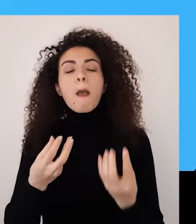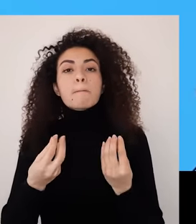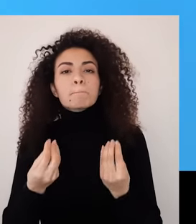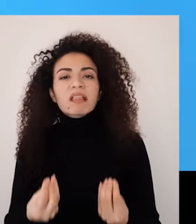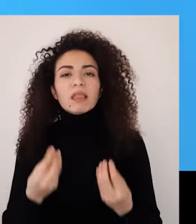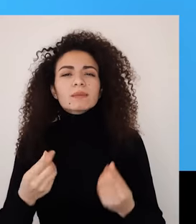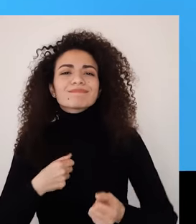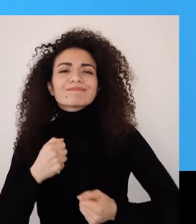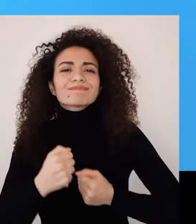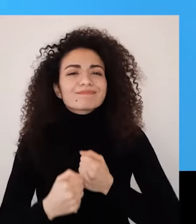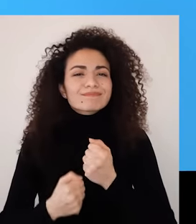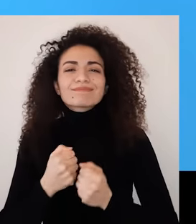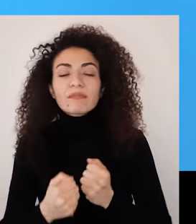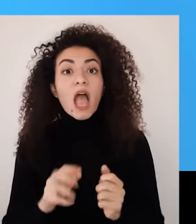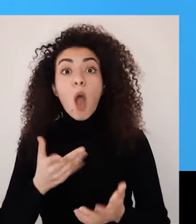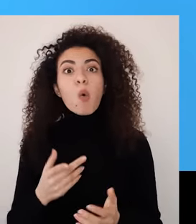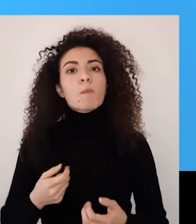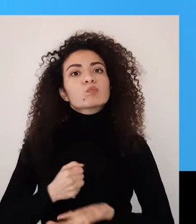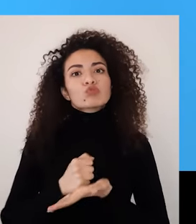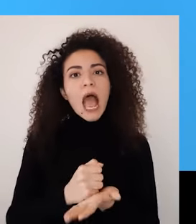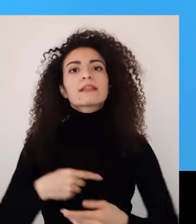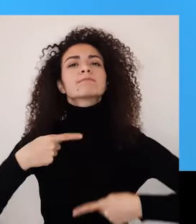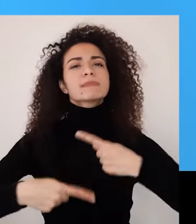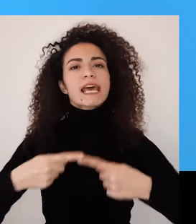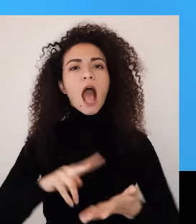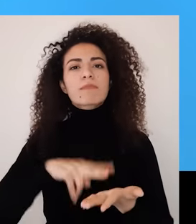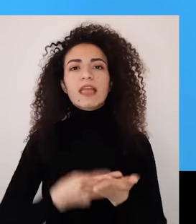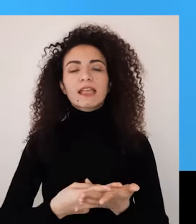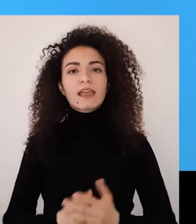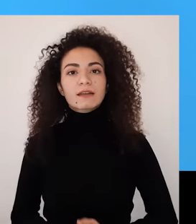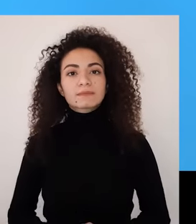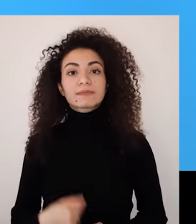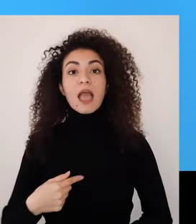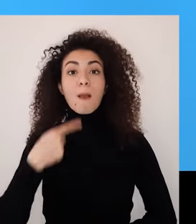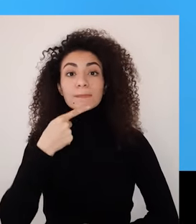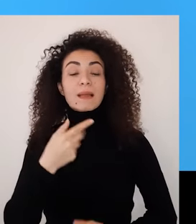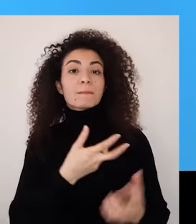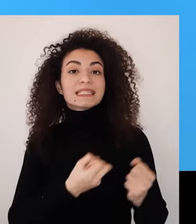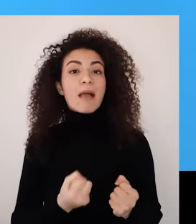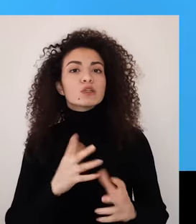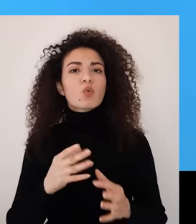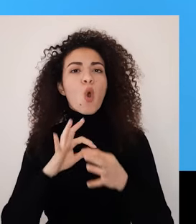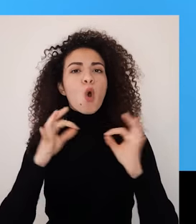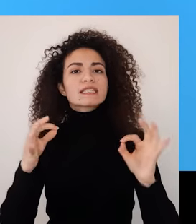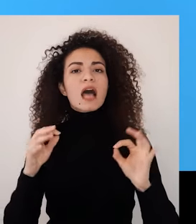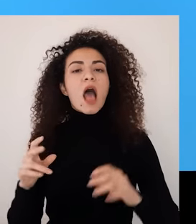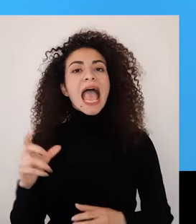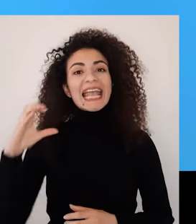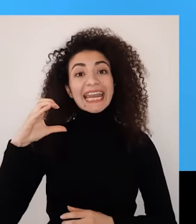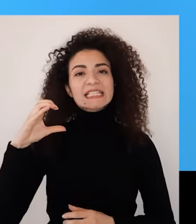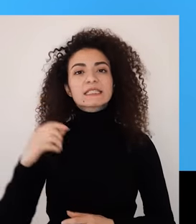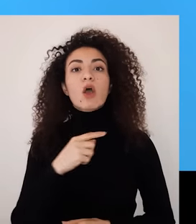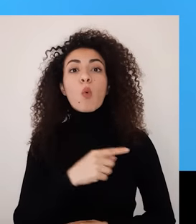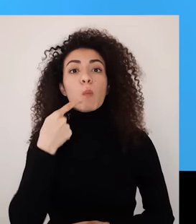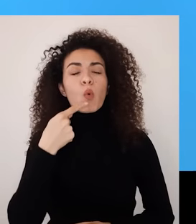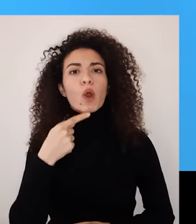الصعوبات أو أمور بتبطئ مسيرتنا وللإضاءة أكتر على هالفكرة رح نستعين بكريست جونستن اللي سبقوا